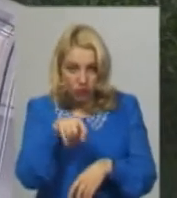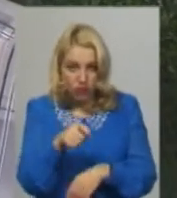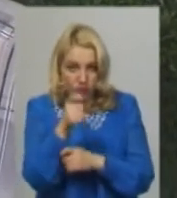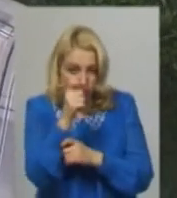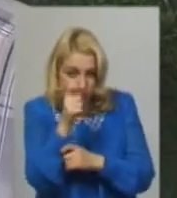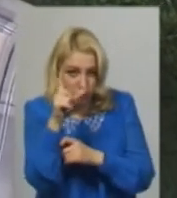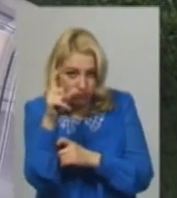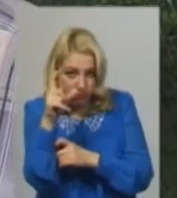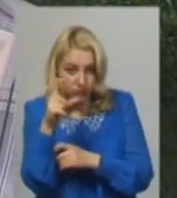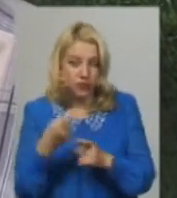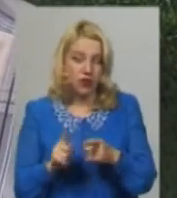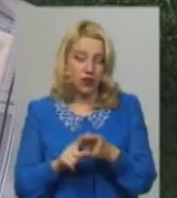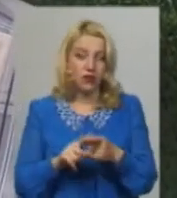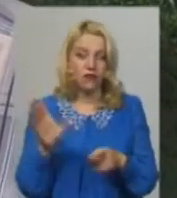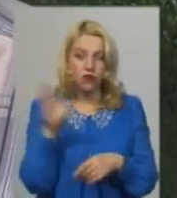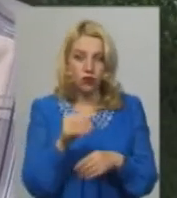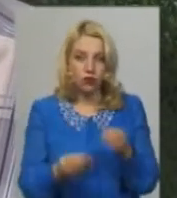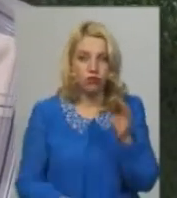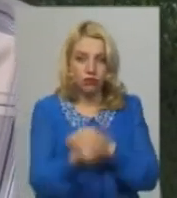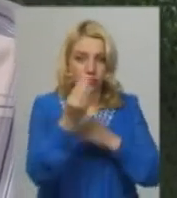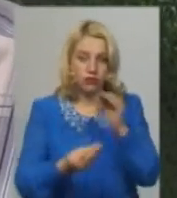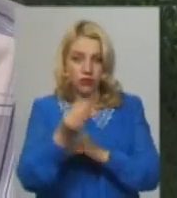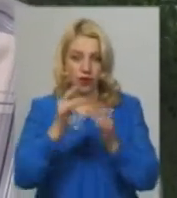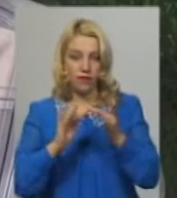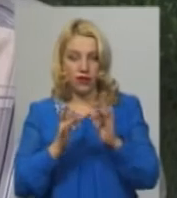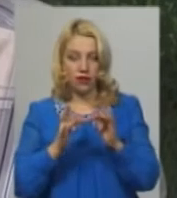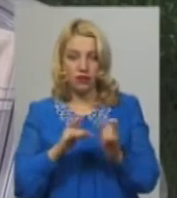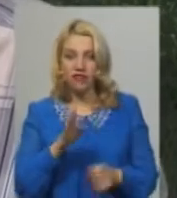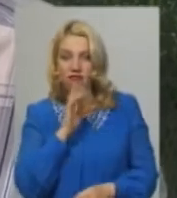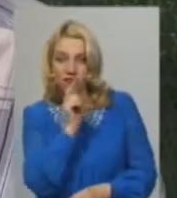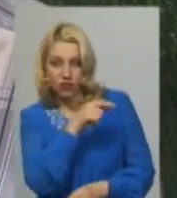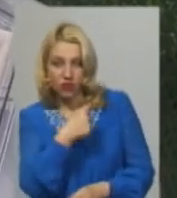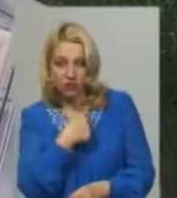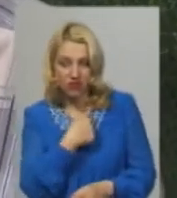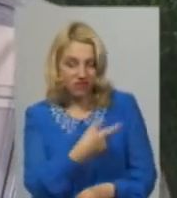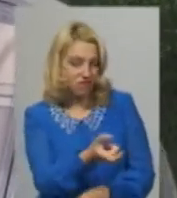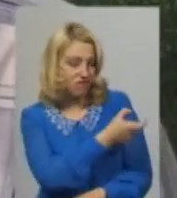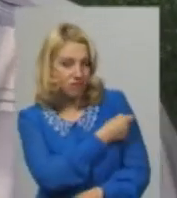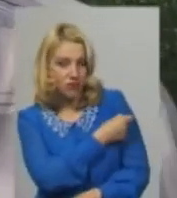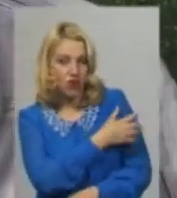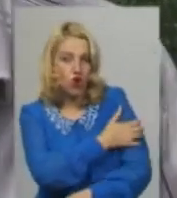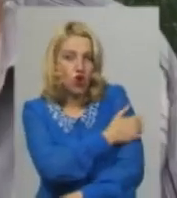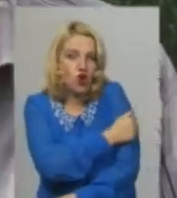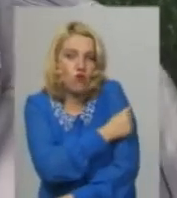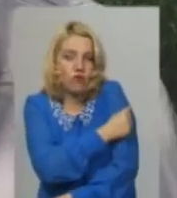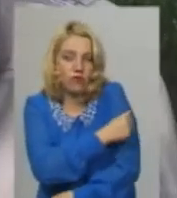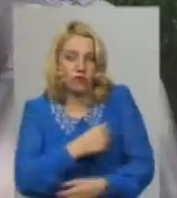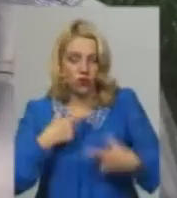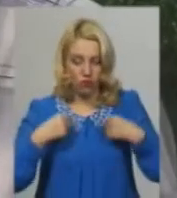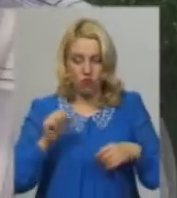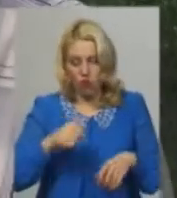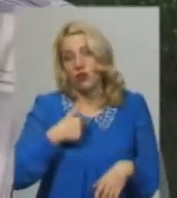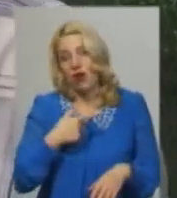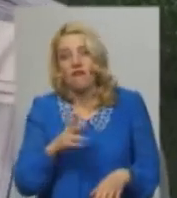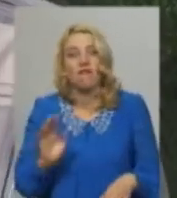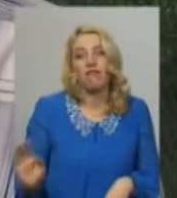це все фотографує. І кидають це все в інтернет мені. Вона мені вчепилася, була за рубашку. Може, я там відбив ту